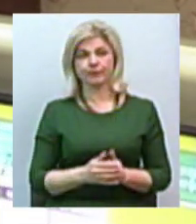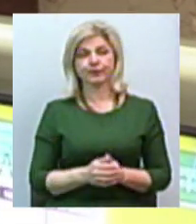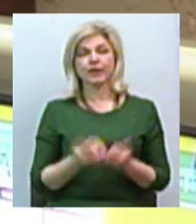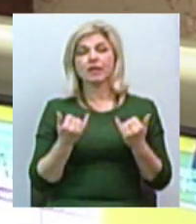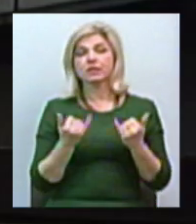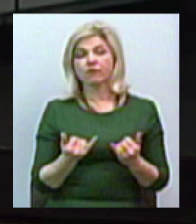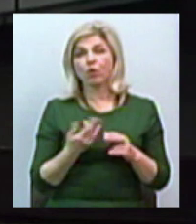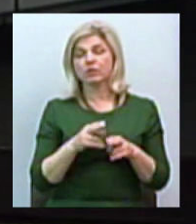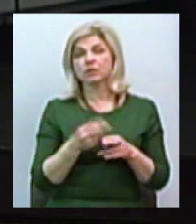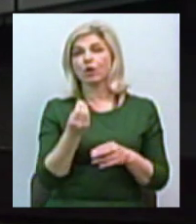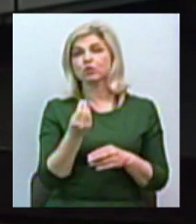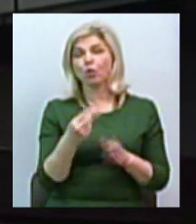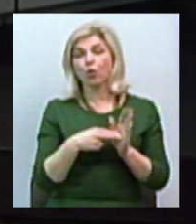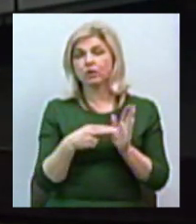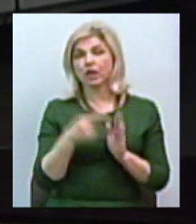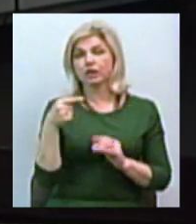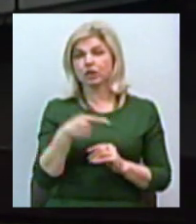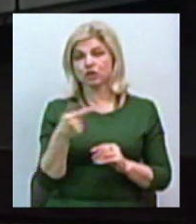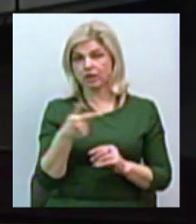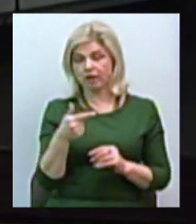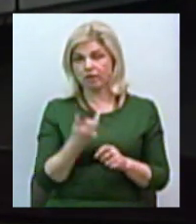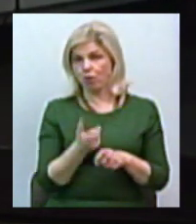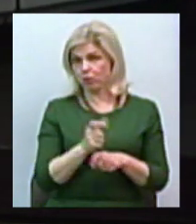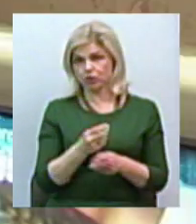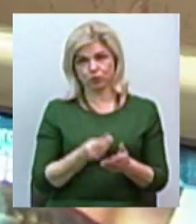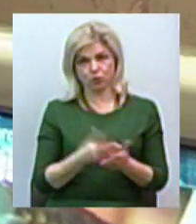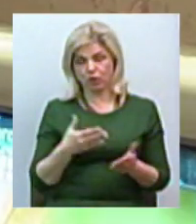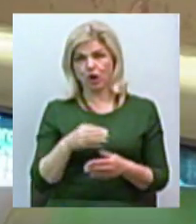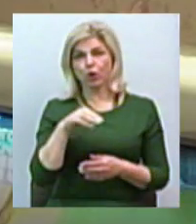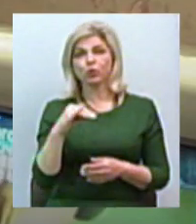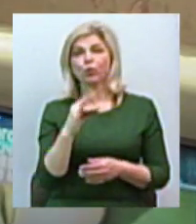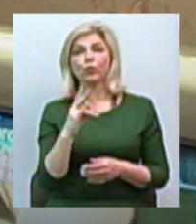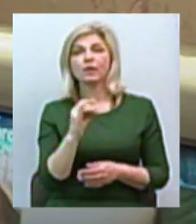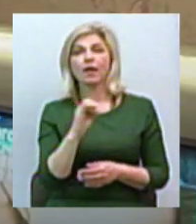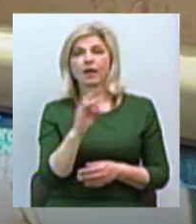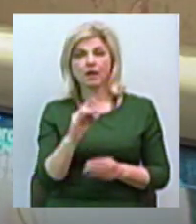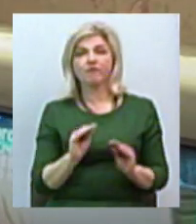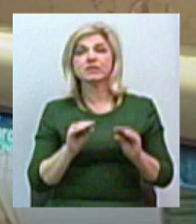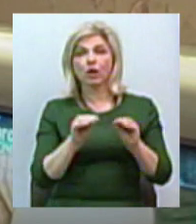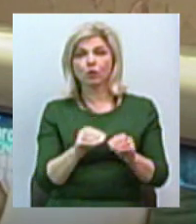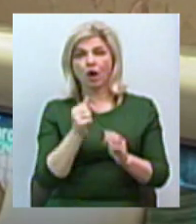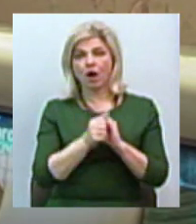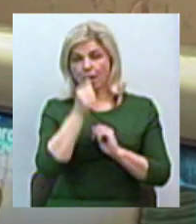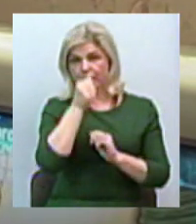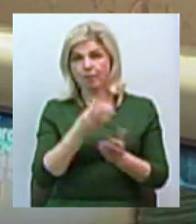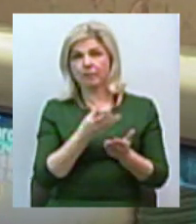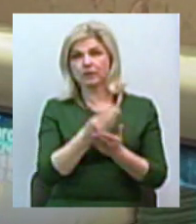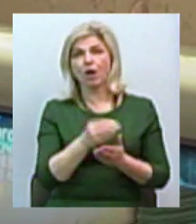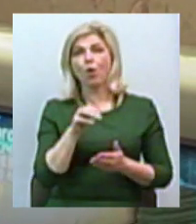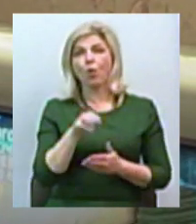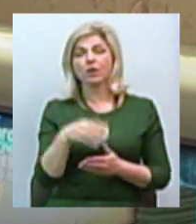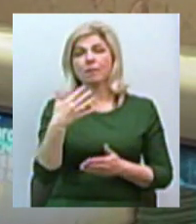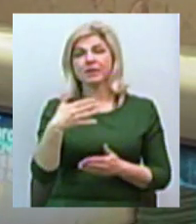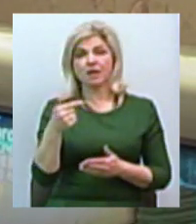Сьогодні він коштує тисячу. Почнемо з того, що це дуже дорого. Сам тюнер встановлення. І щомісячна оплата від 50 гривень – це з новим